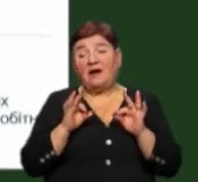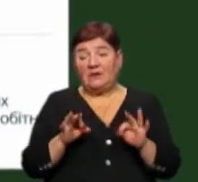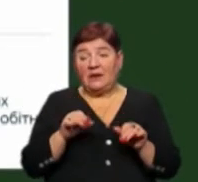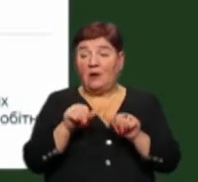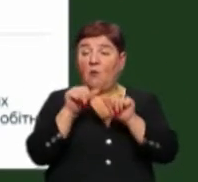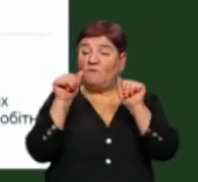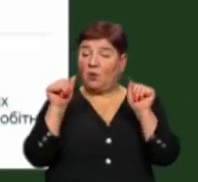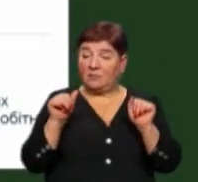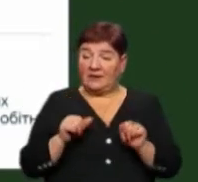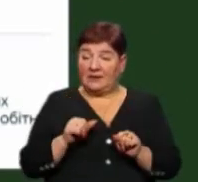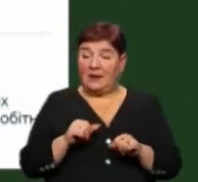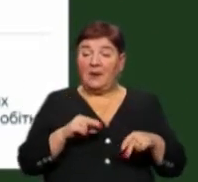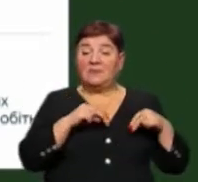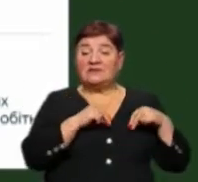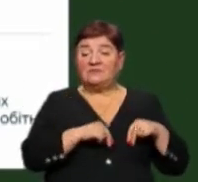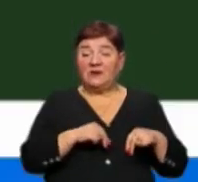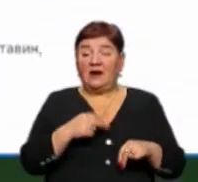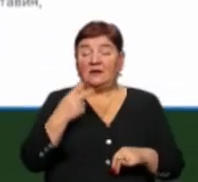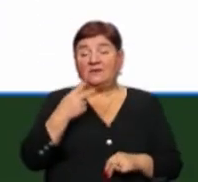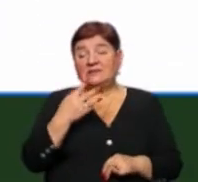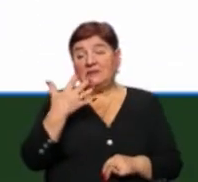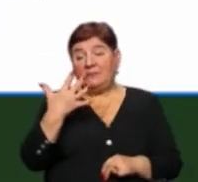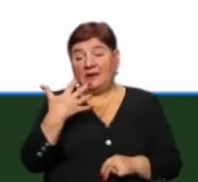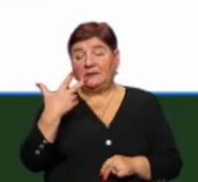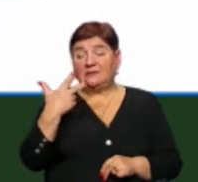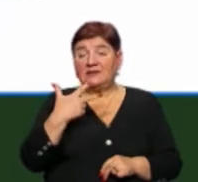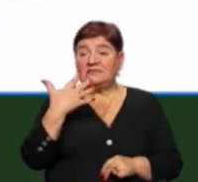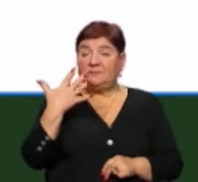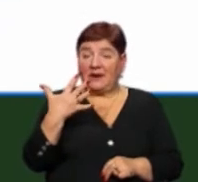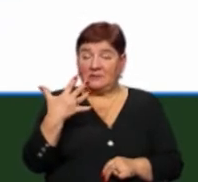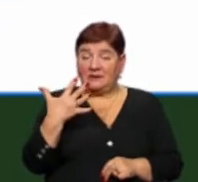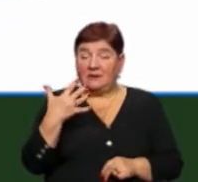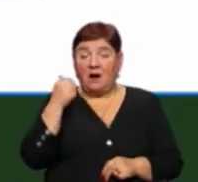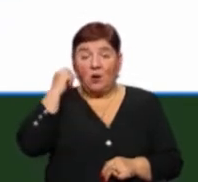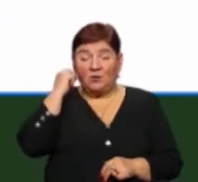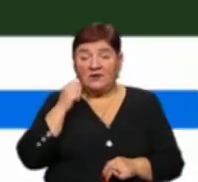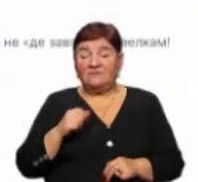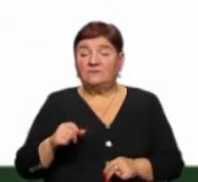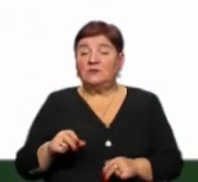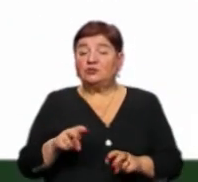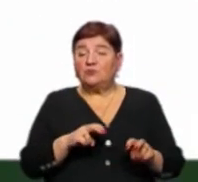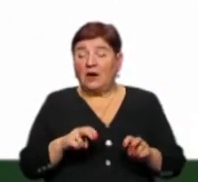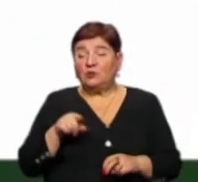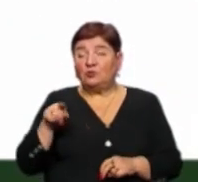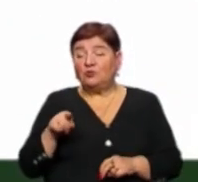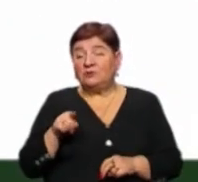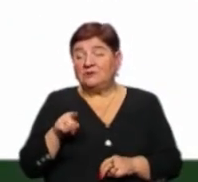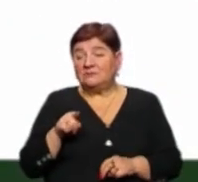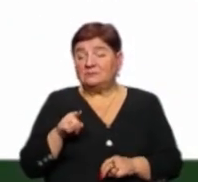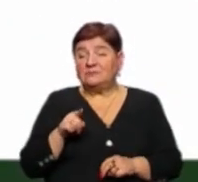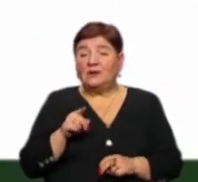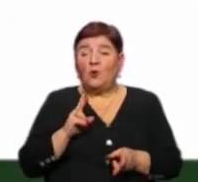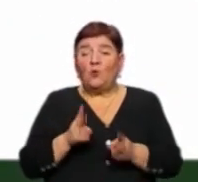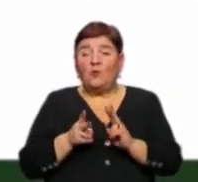вона оформлена. Працівника 25-35 років шукають. Тут охайну жінку на посаду помічника